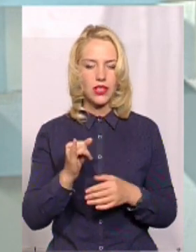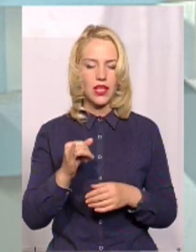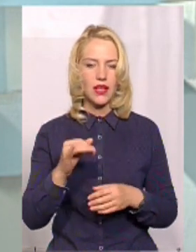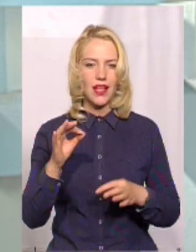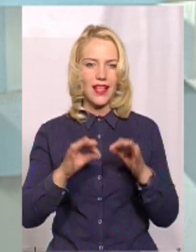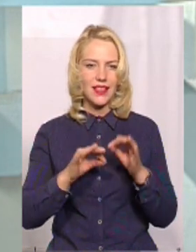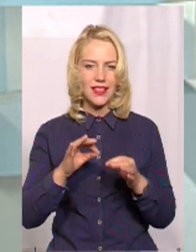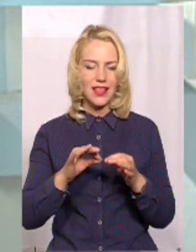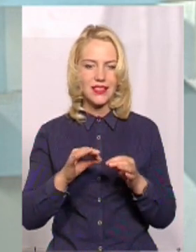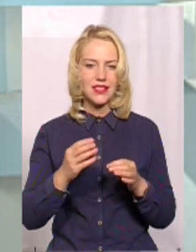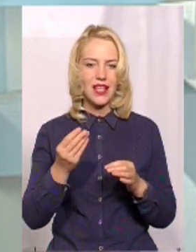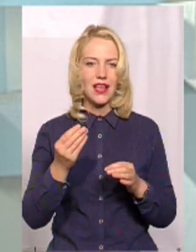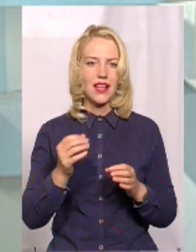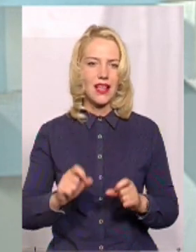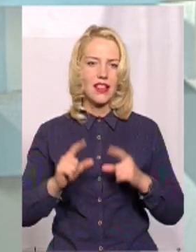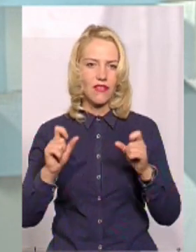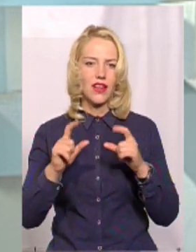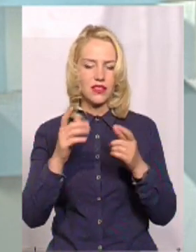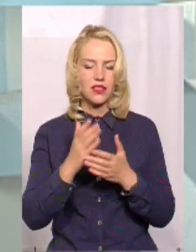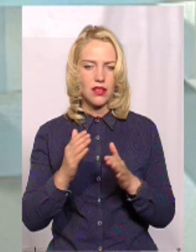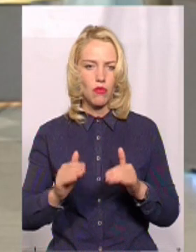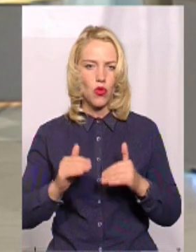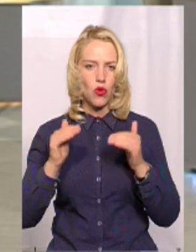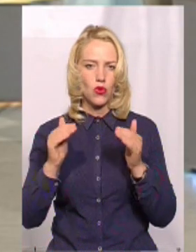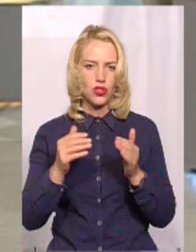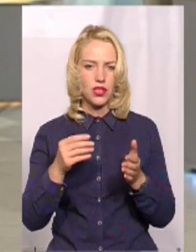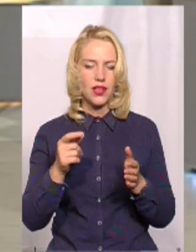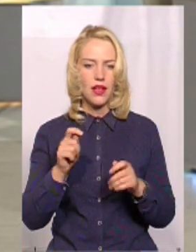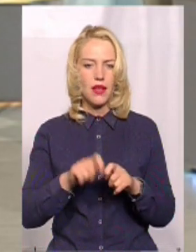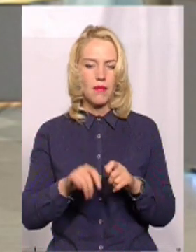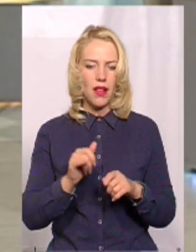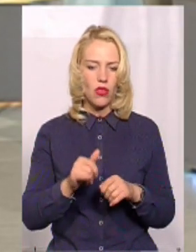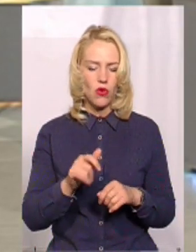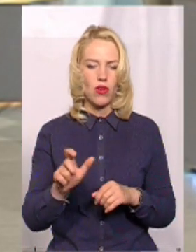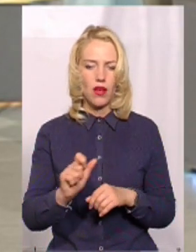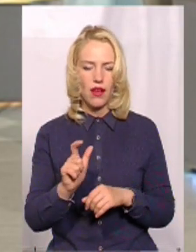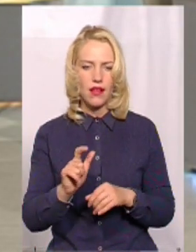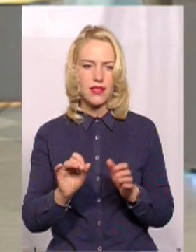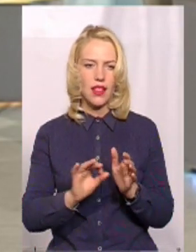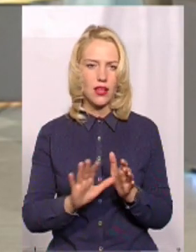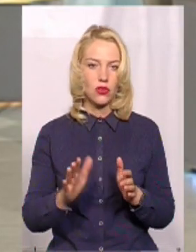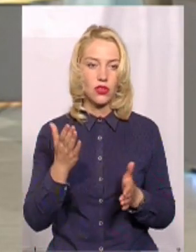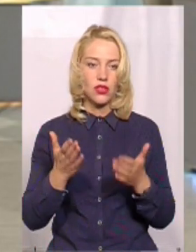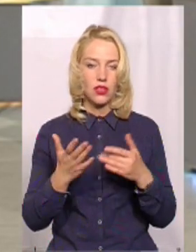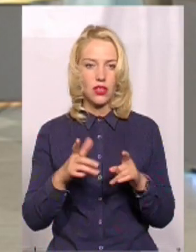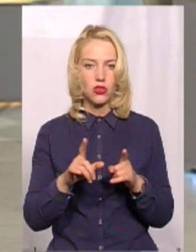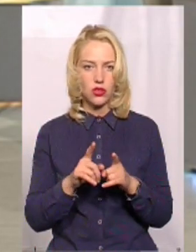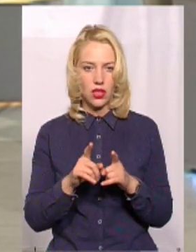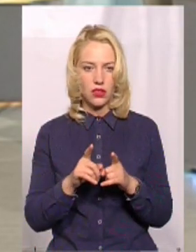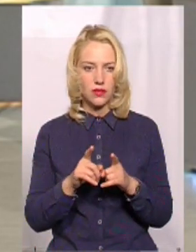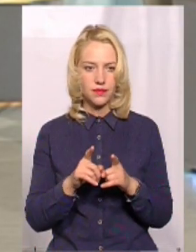інфляції, є подорожчання бітуму, є подорожчання пального, є подорожчання газу, електроенергії. Тому, якщо так